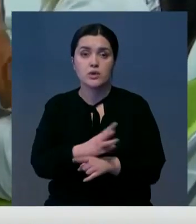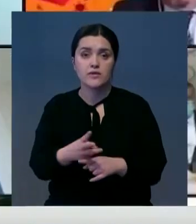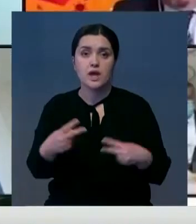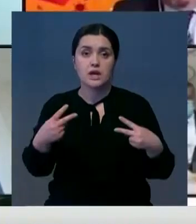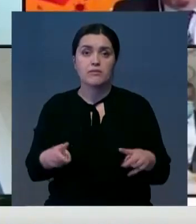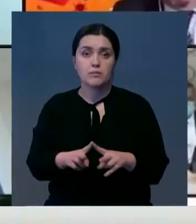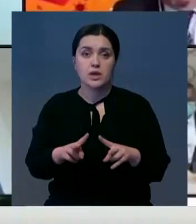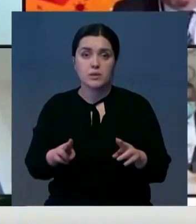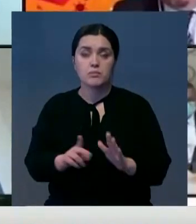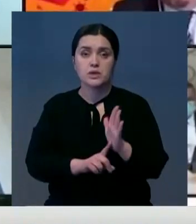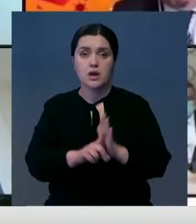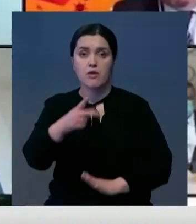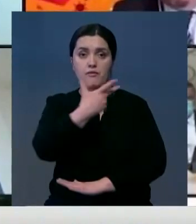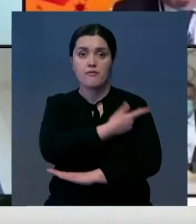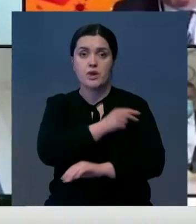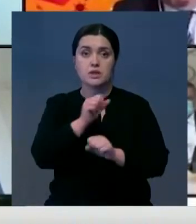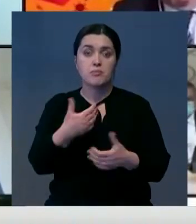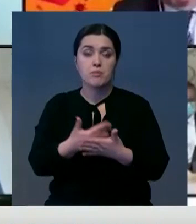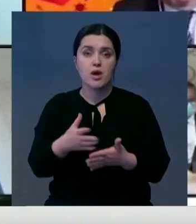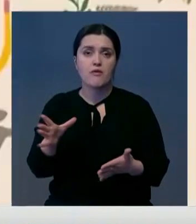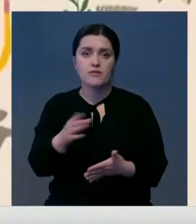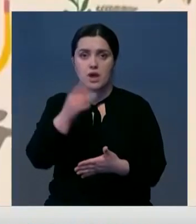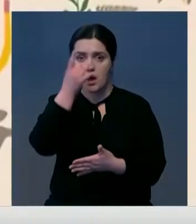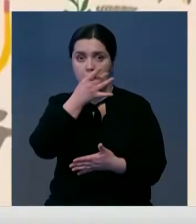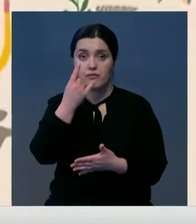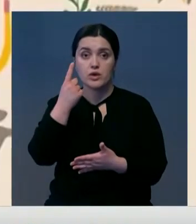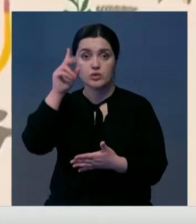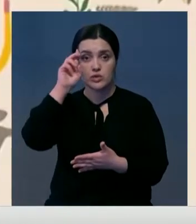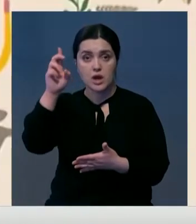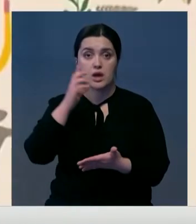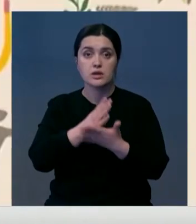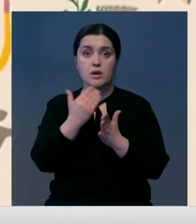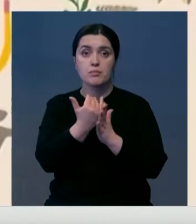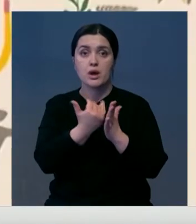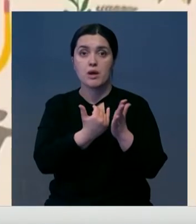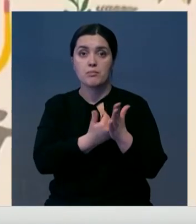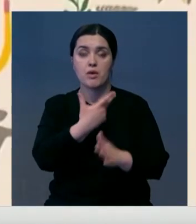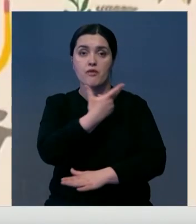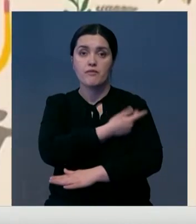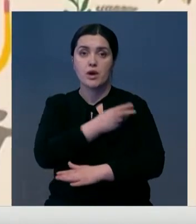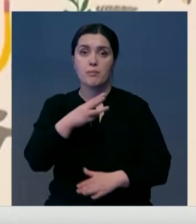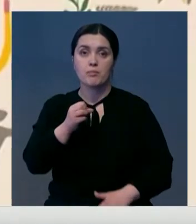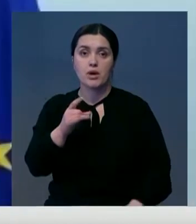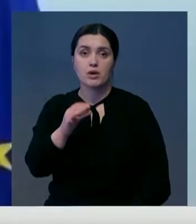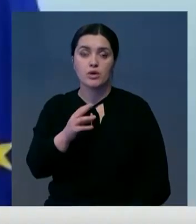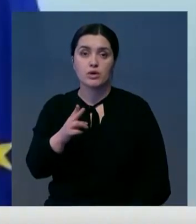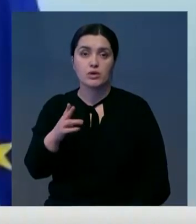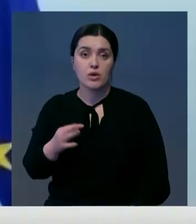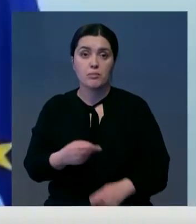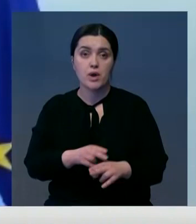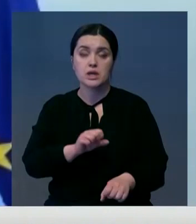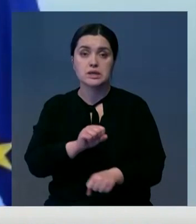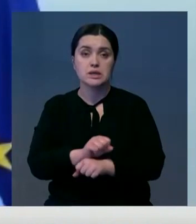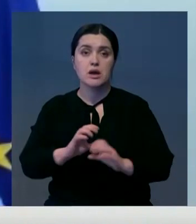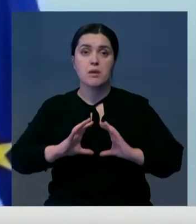чтобы обеспечить равномерный старт вакцинации. К примеру, во всей Африке только одно государство имеет программу вакцинации, это Марокко. При этом